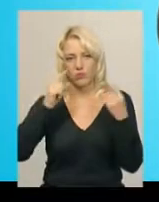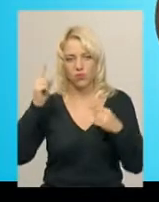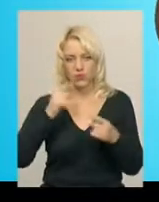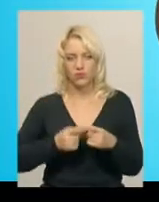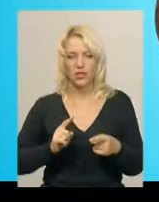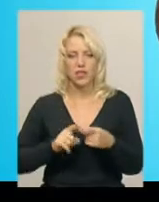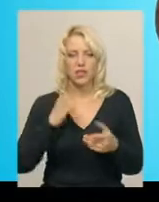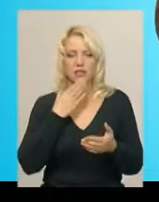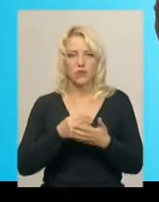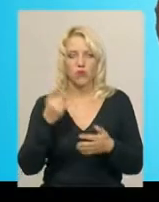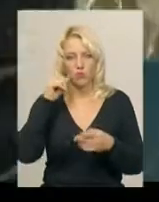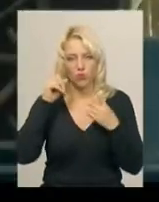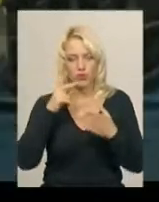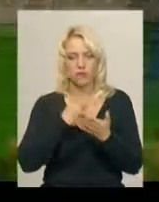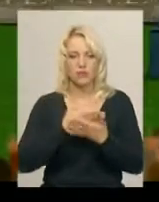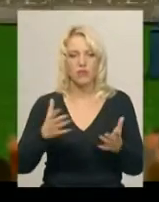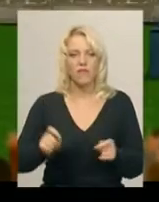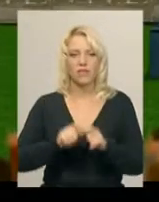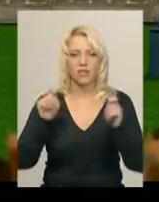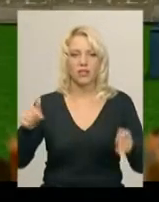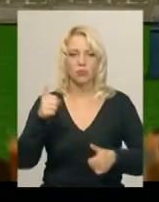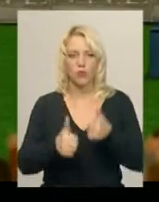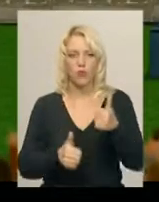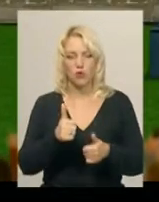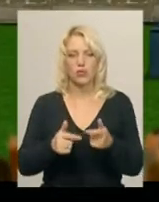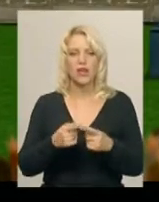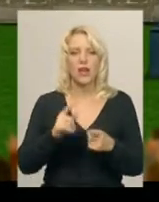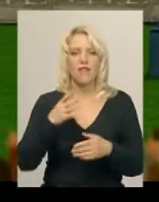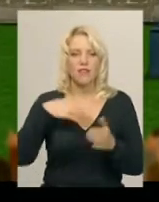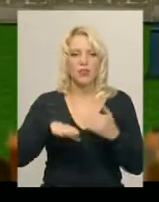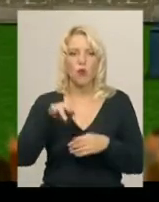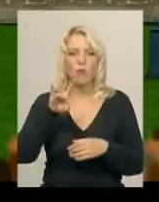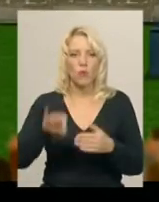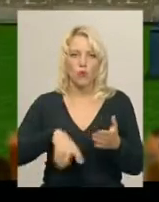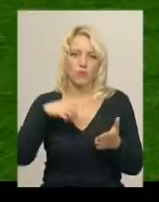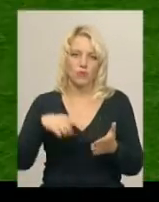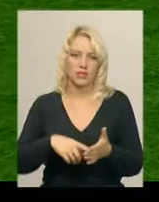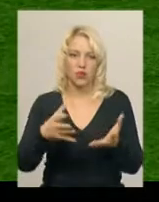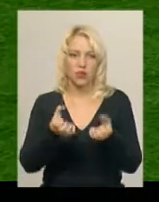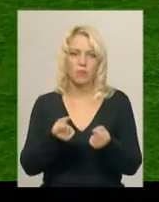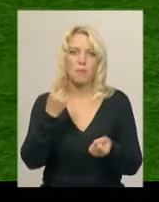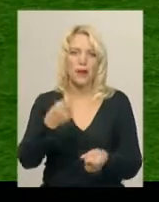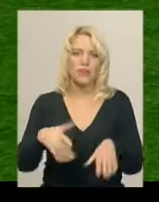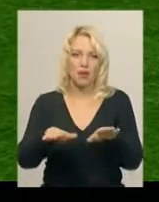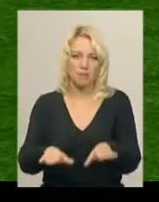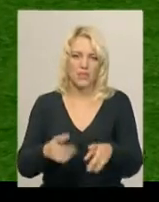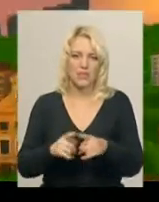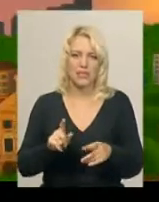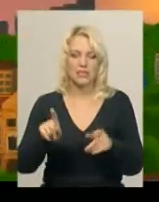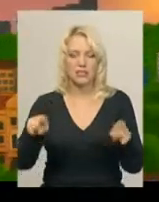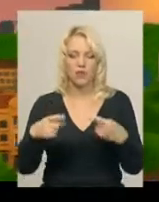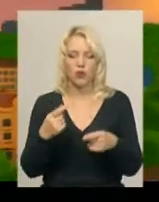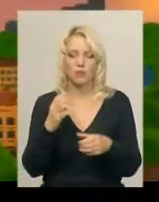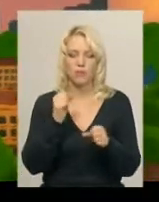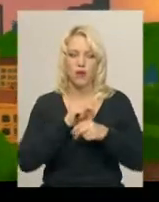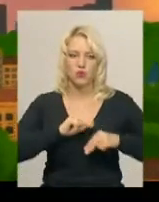Вадим Подзігун презентував цього року на відкритому конкурсі іміджового відео про місто, де отримав перше місце. Над його створенням він працював